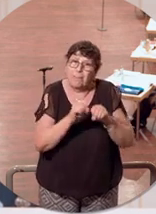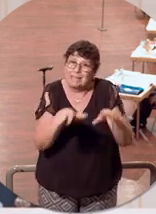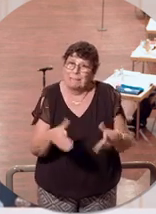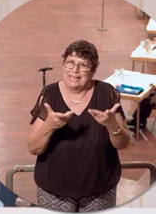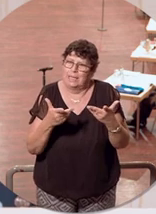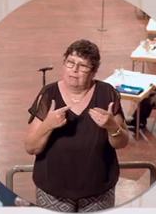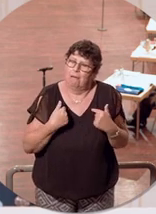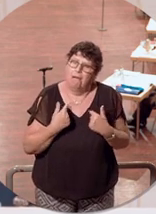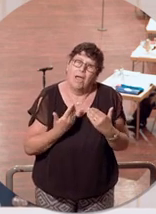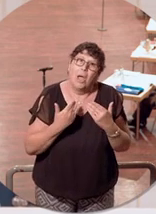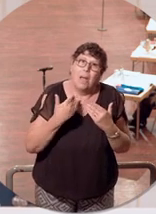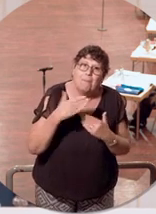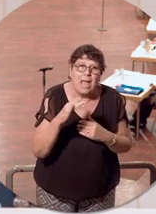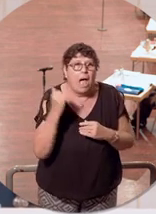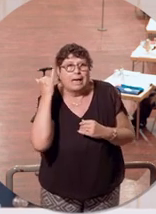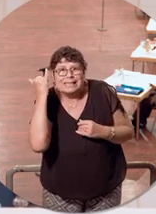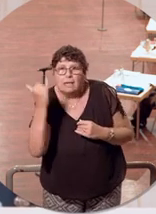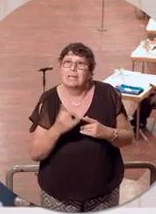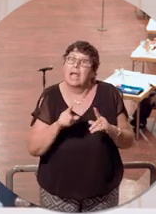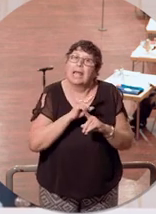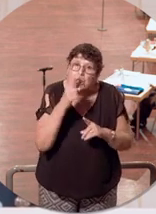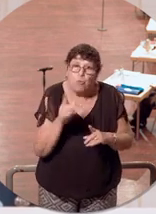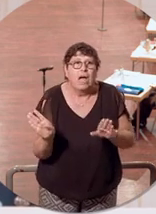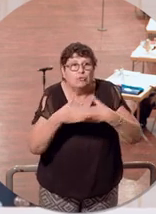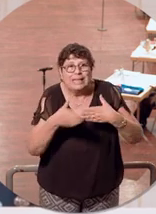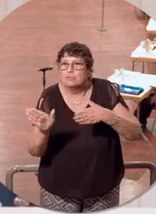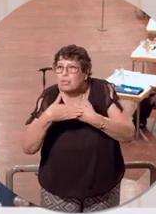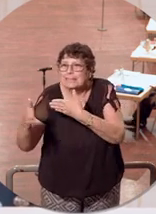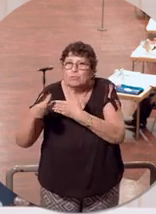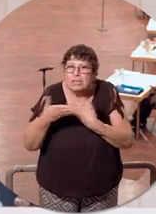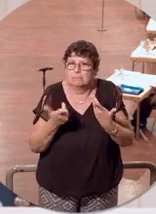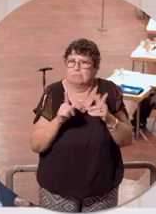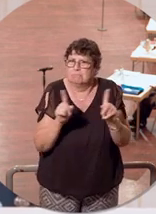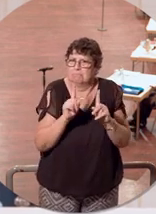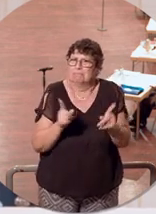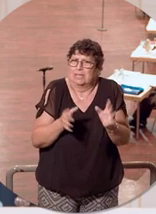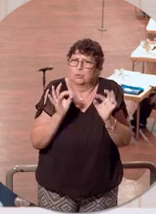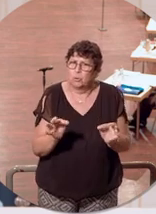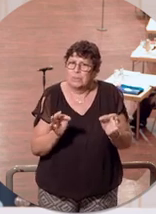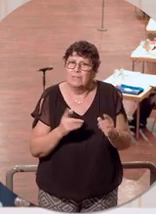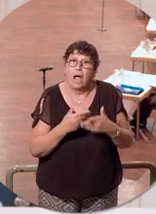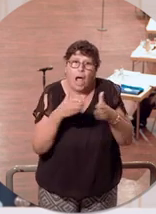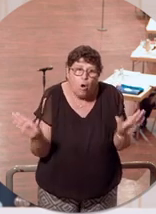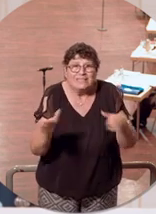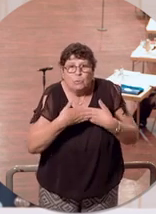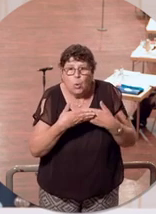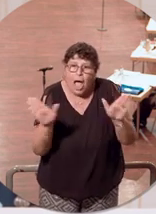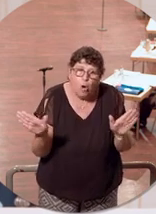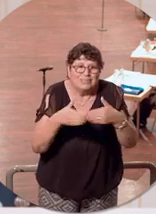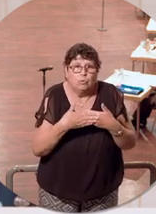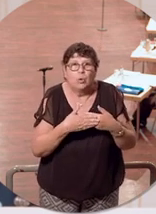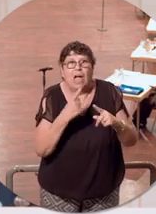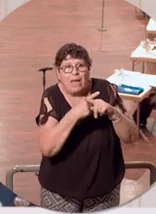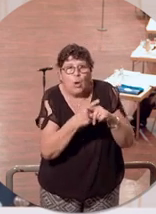etwas mehr einfällt, als immer nur Lockdowns, immer nur zumachen, danach wieder aufmachen und wieder zumachen. Meine Damen und Herren, Verbote,